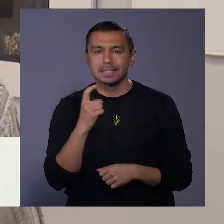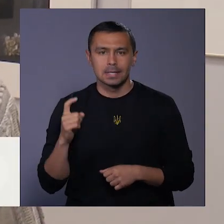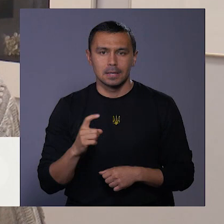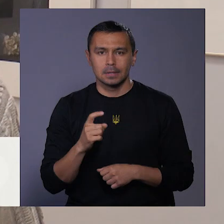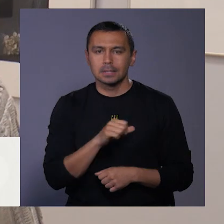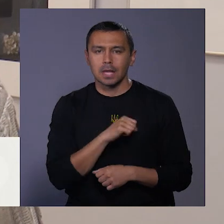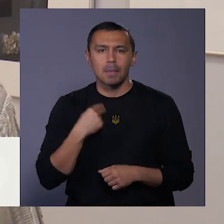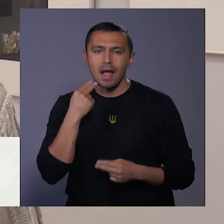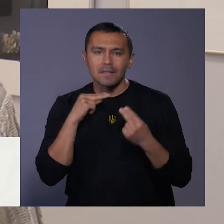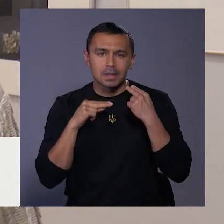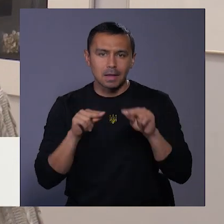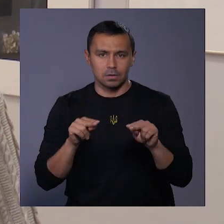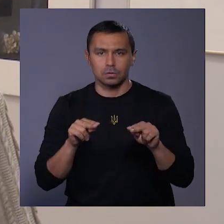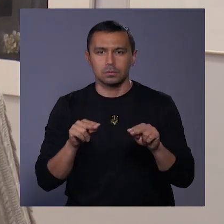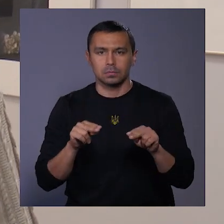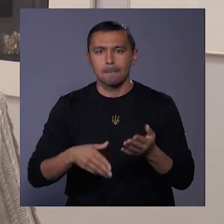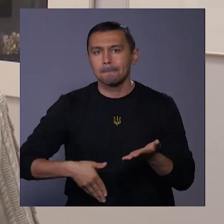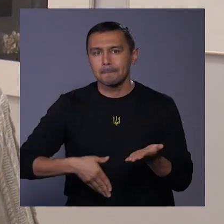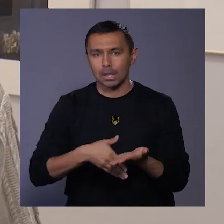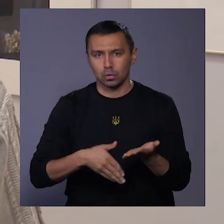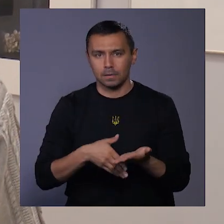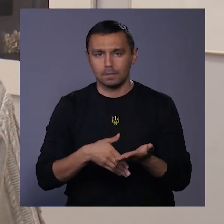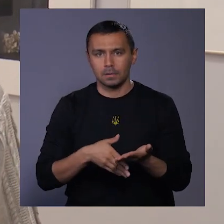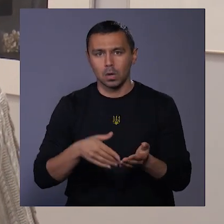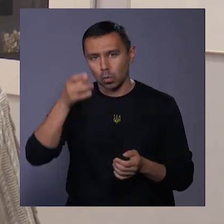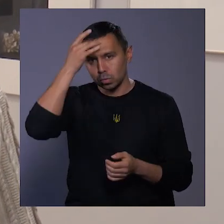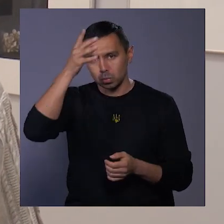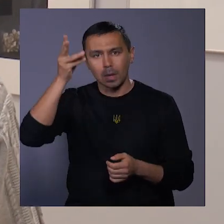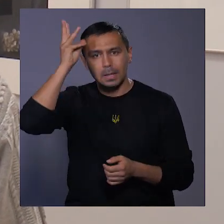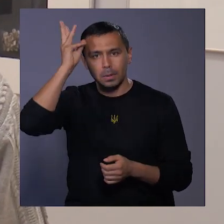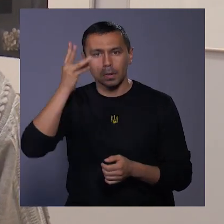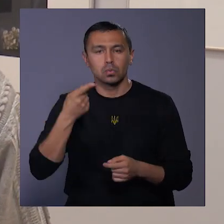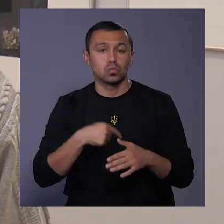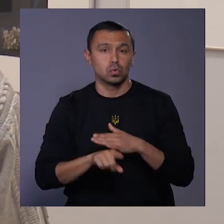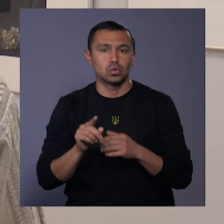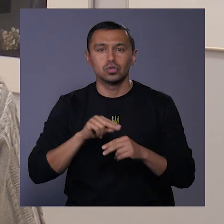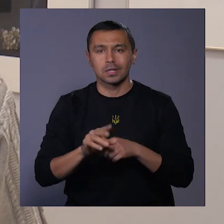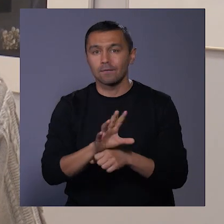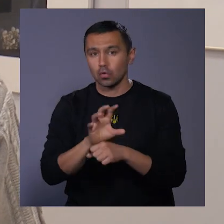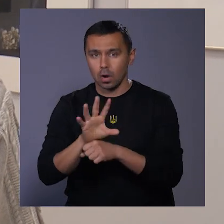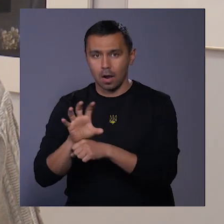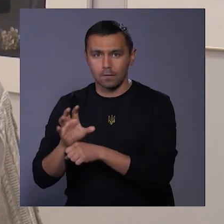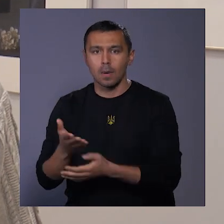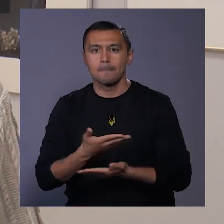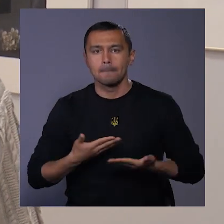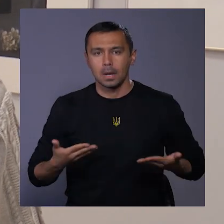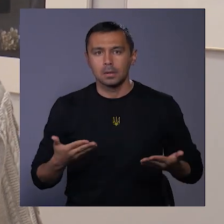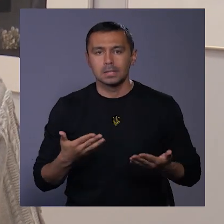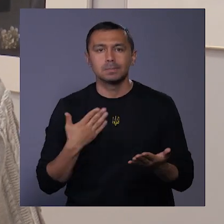ефективніших методів культурної дипломатії, бо саме через фотографію ми